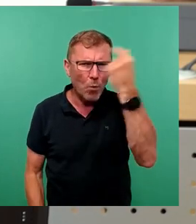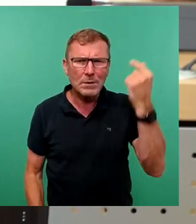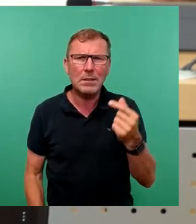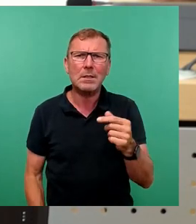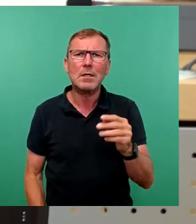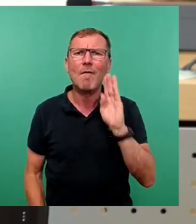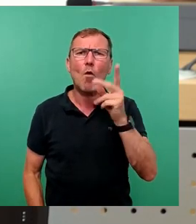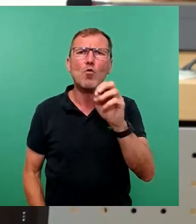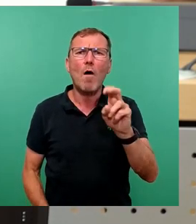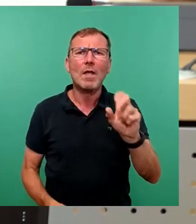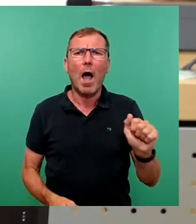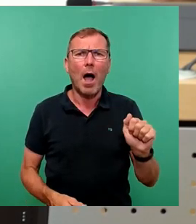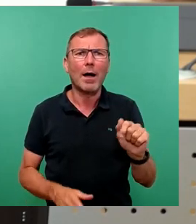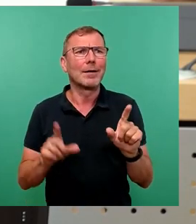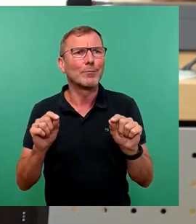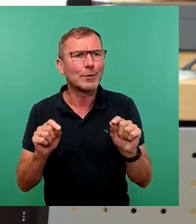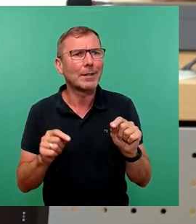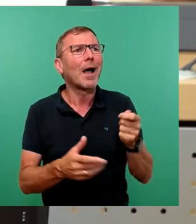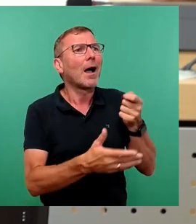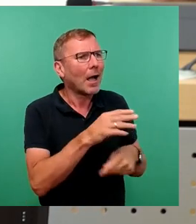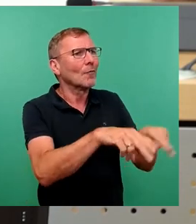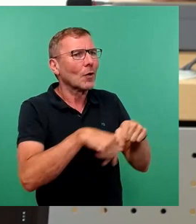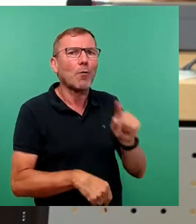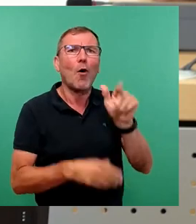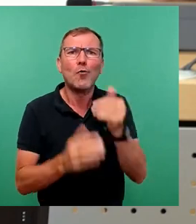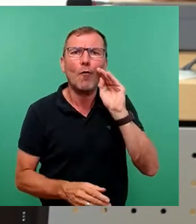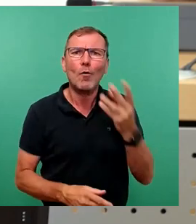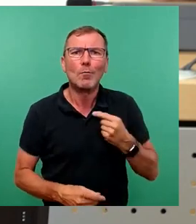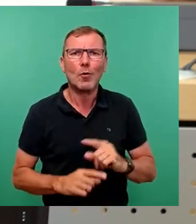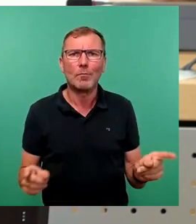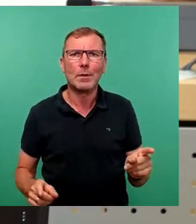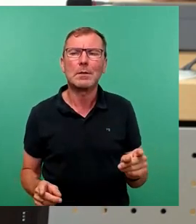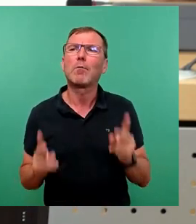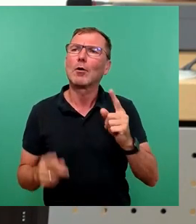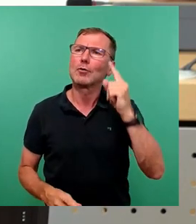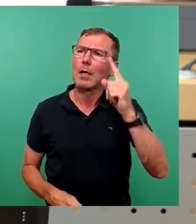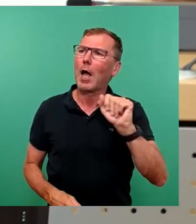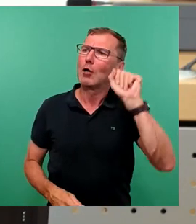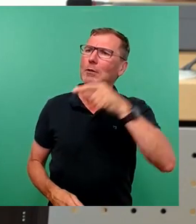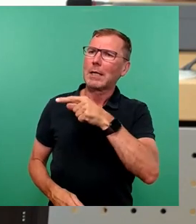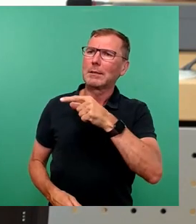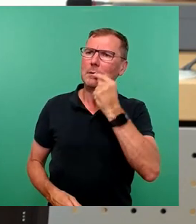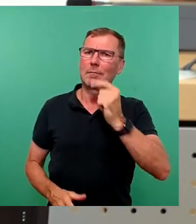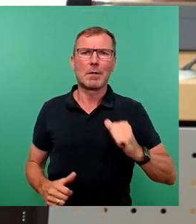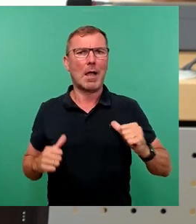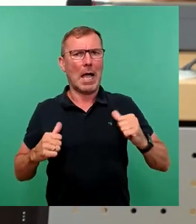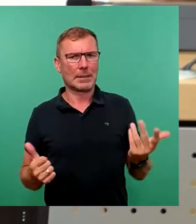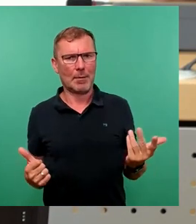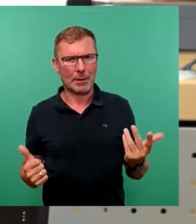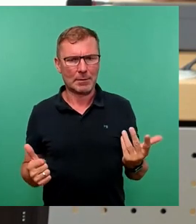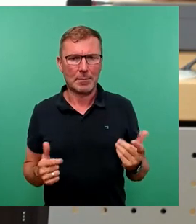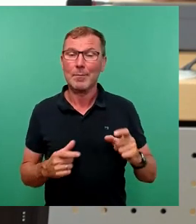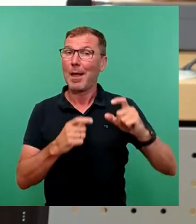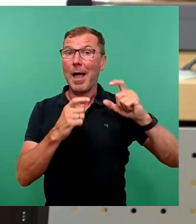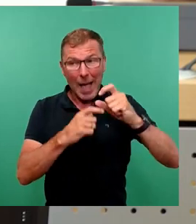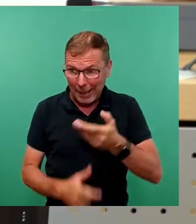keine einzige neue Wohnung in Dresden haben werden. Aber Staatsratssozialisten wollen ja glänzen. Und die SPD? Ja, die